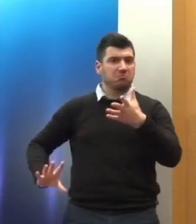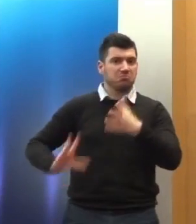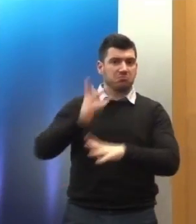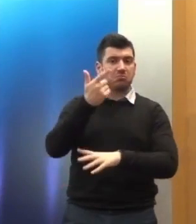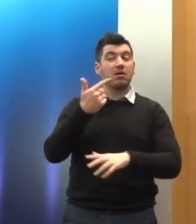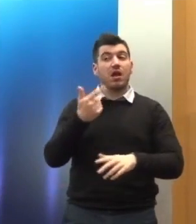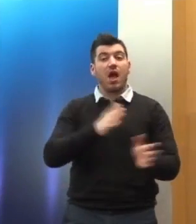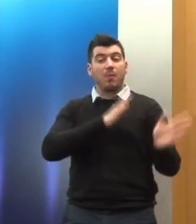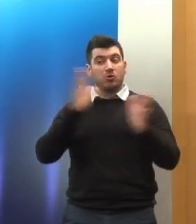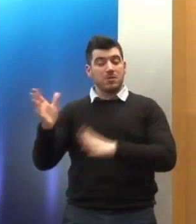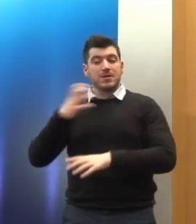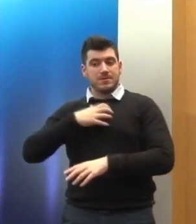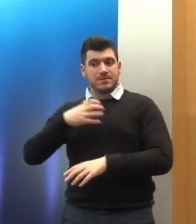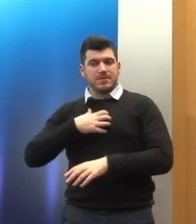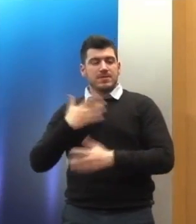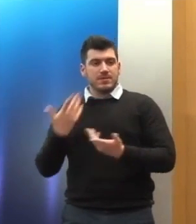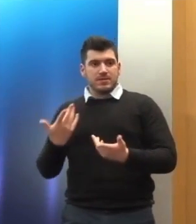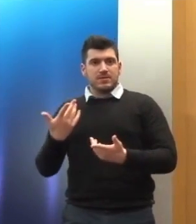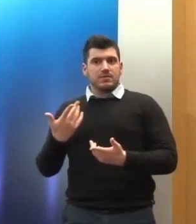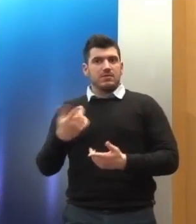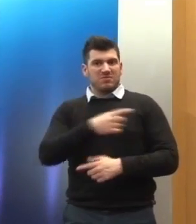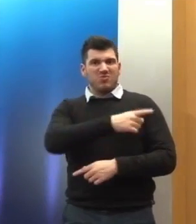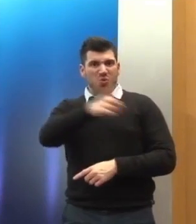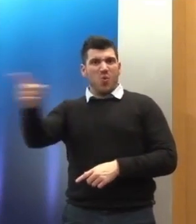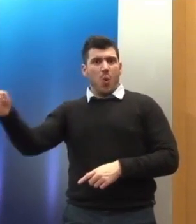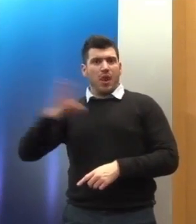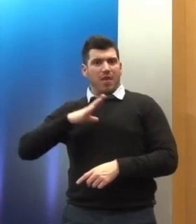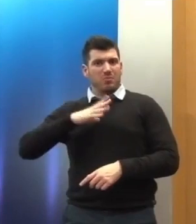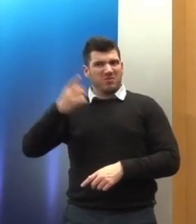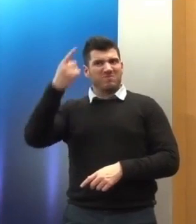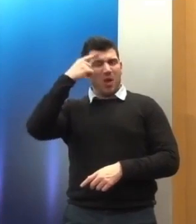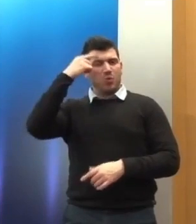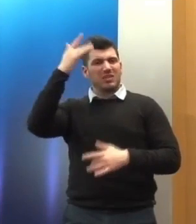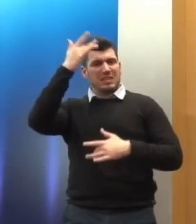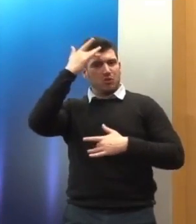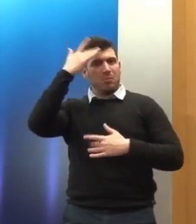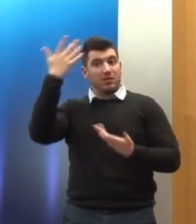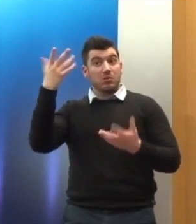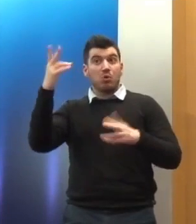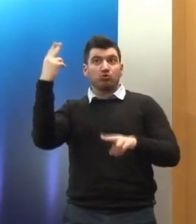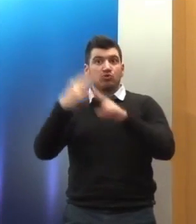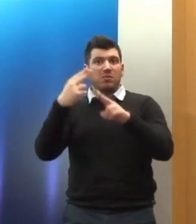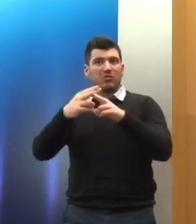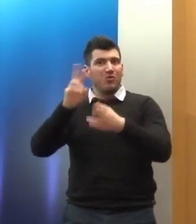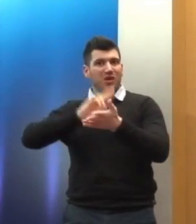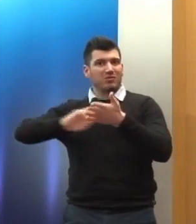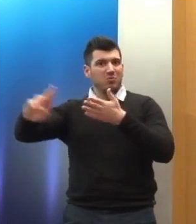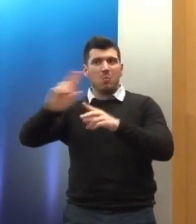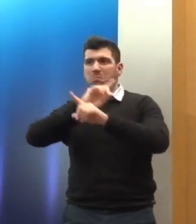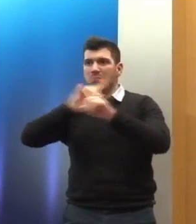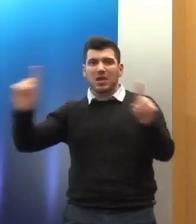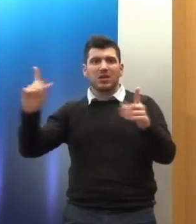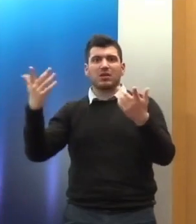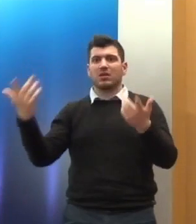αγωνία ότι δεν έχει γίνει αντιληπτό και από το σύνολο και της κοινωνίας και του πολιτικού προσωπικού της χώρας και των